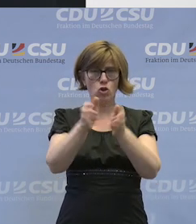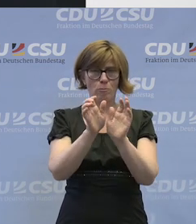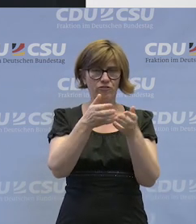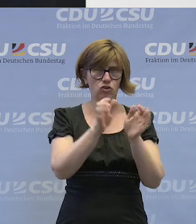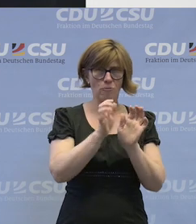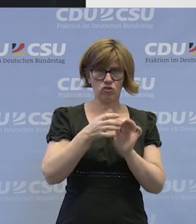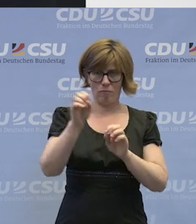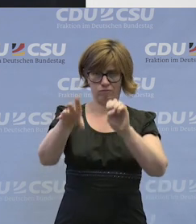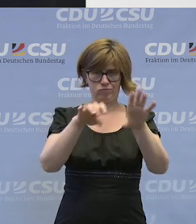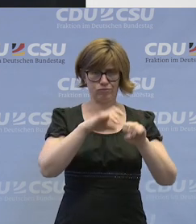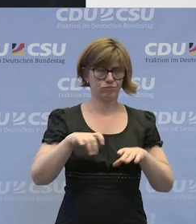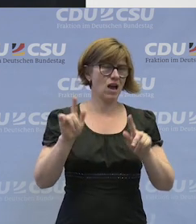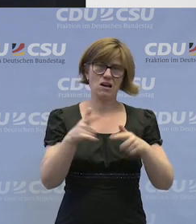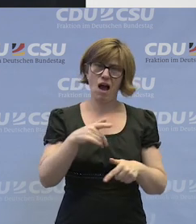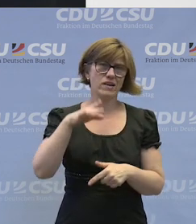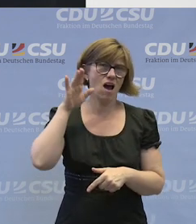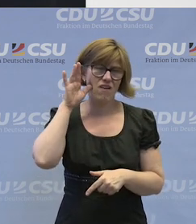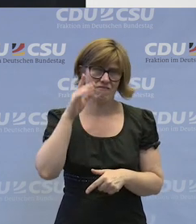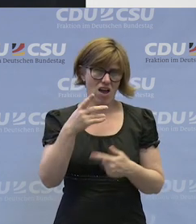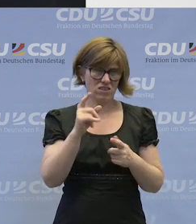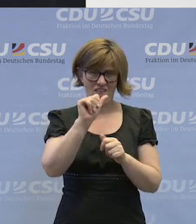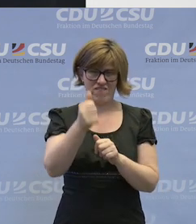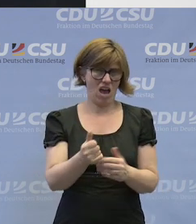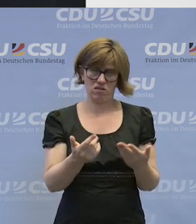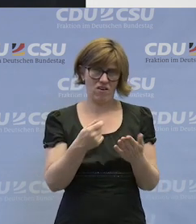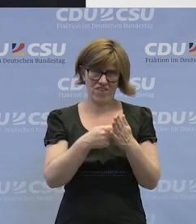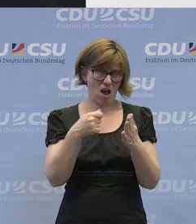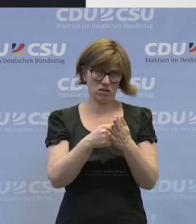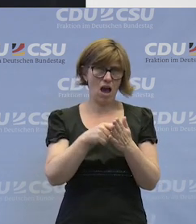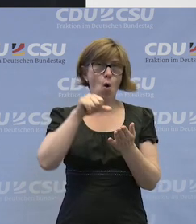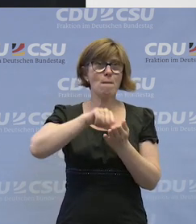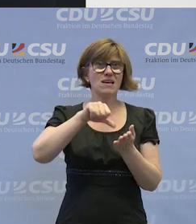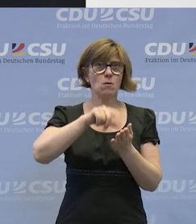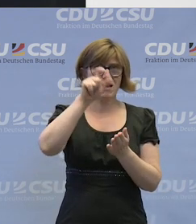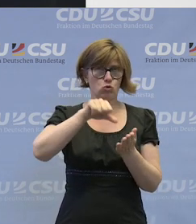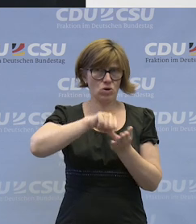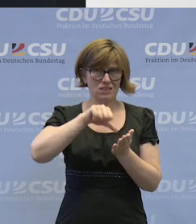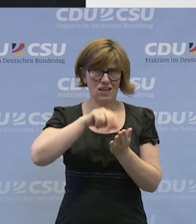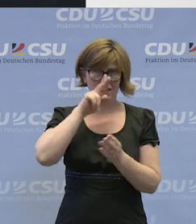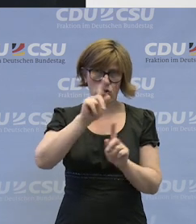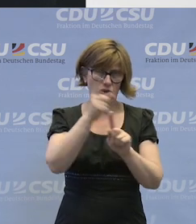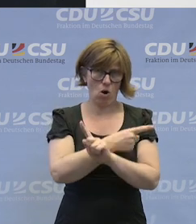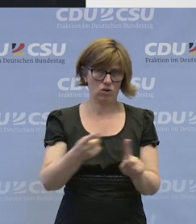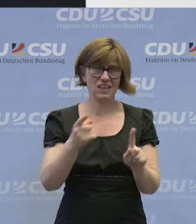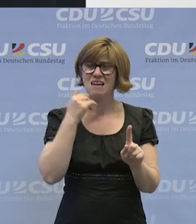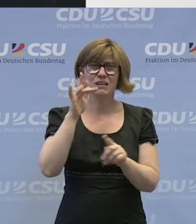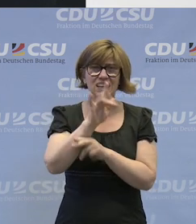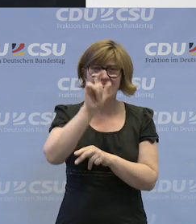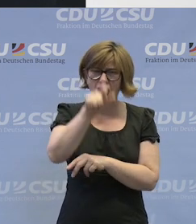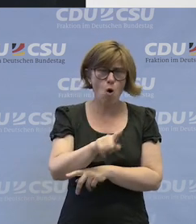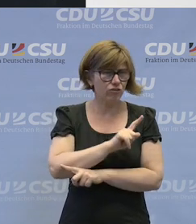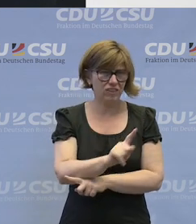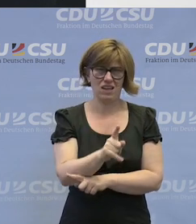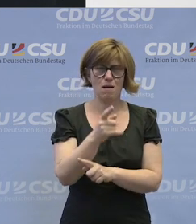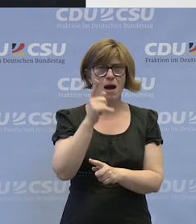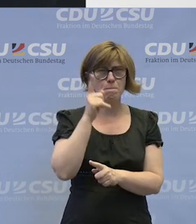einsortieren geht, da erfährt kein Mensch Wertschätzung, da wird er auch nicht personenzentriert wahrgenommen. Keine Kritik an Sie, aber